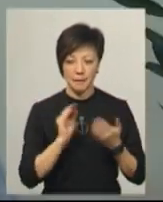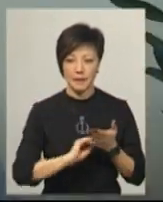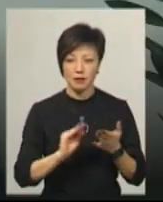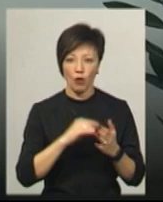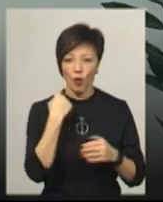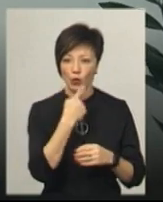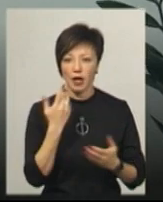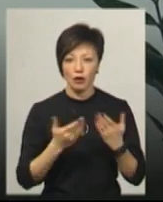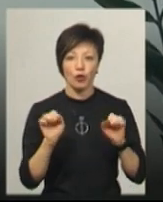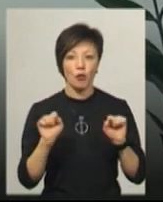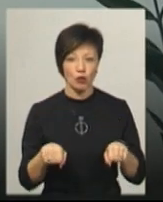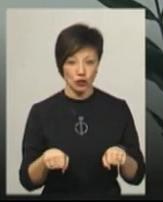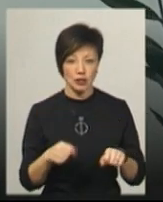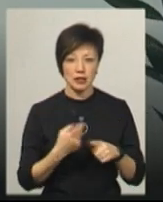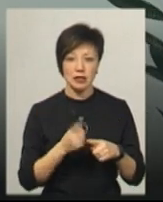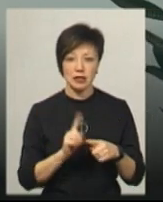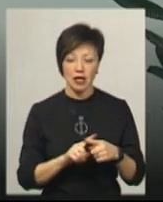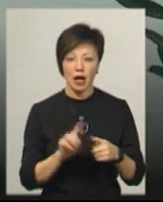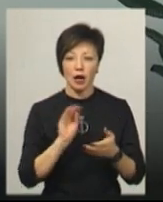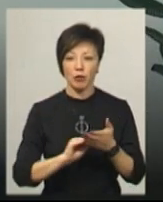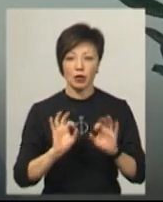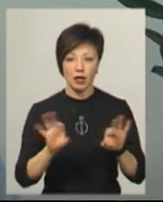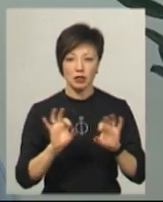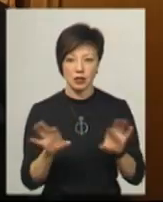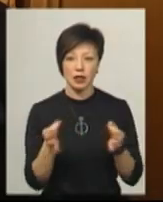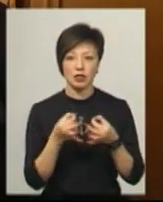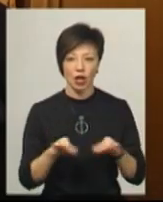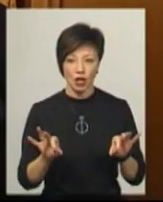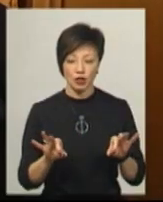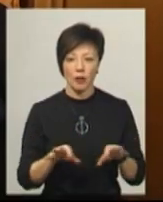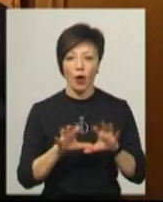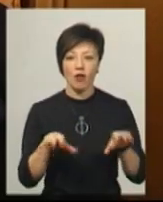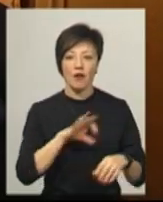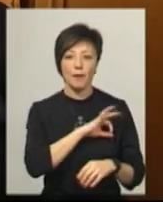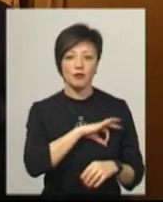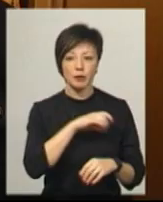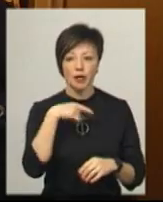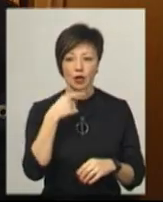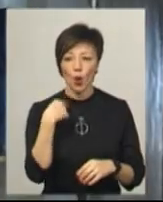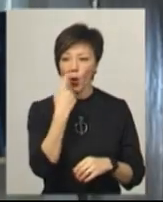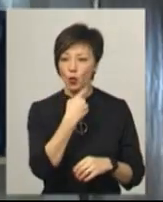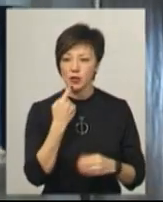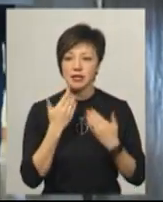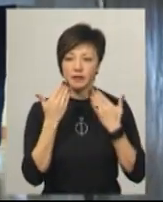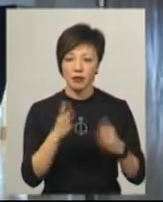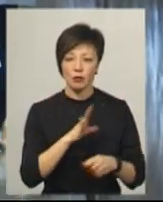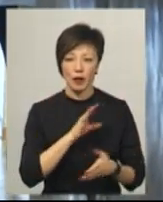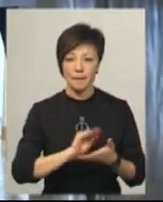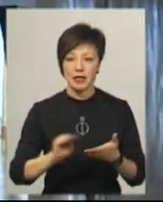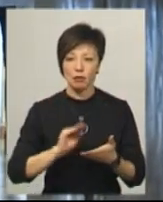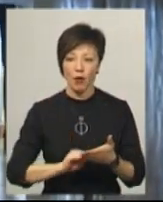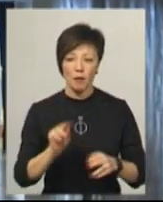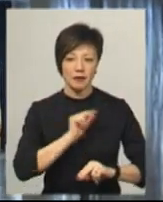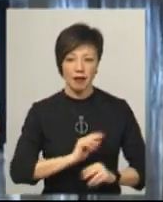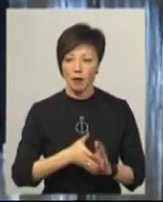ні усних. Якщо можна, цей репортаж дати дійсно незалежний. Голова профспілки каже, усні звернення були. Письмові працівники не